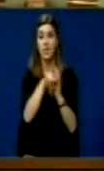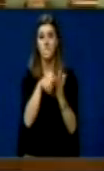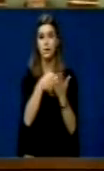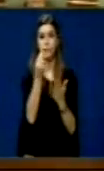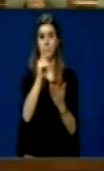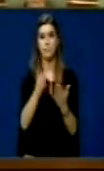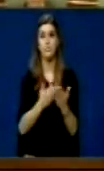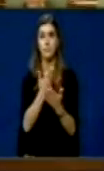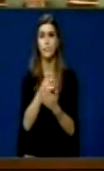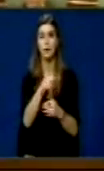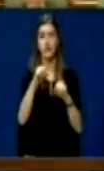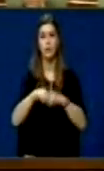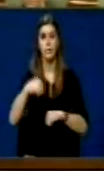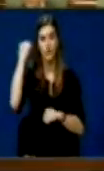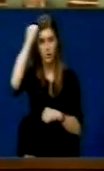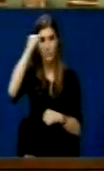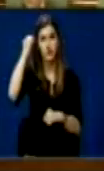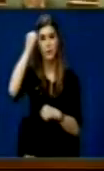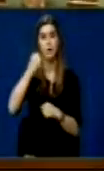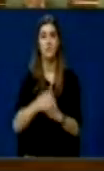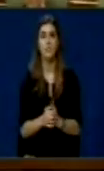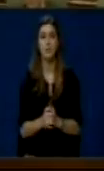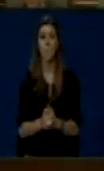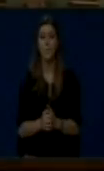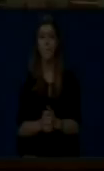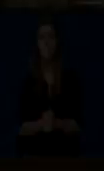ofëruar qeveria Kosovës sëtë për mira temë.